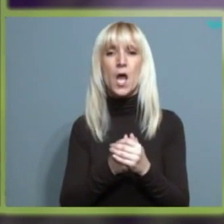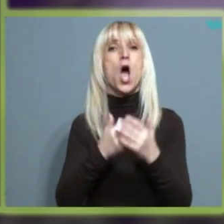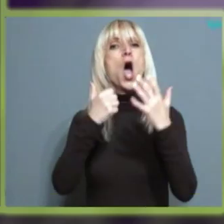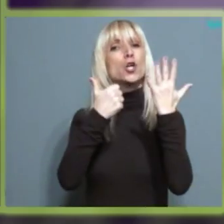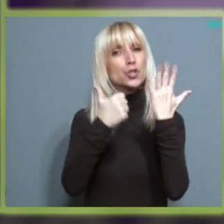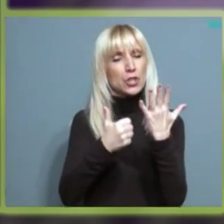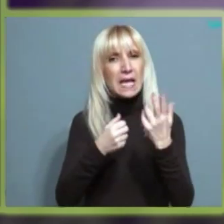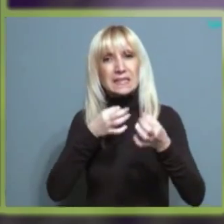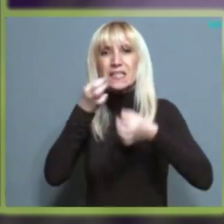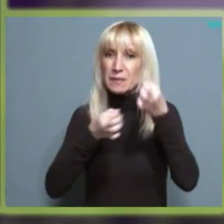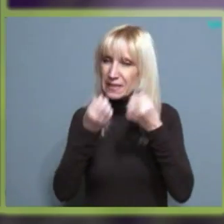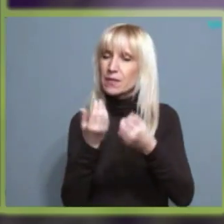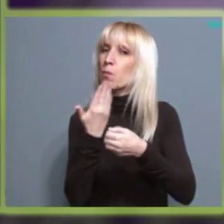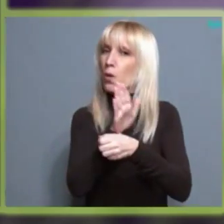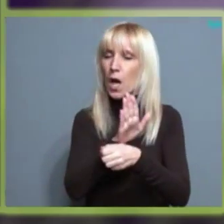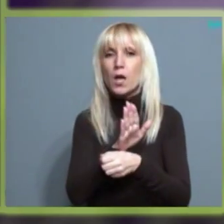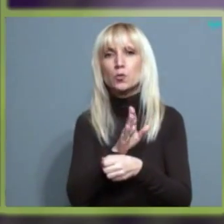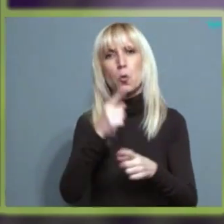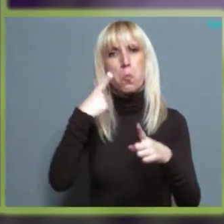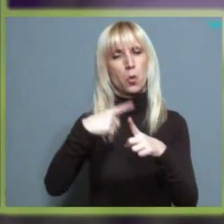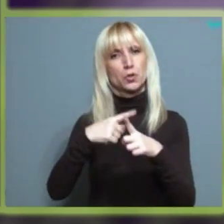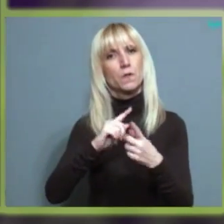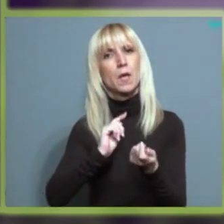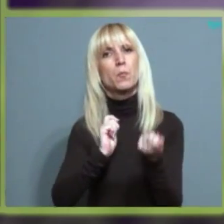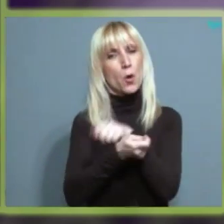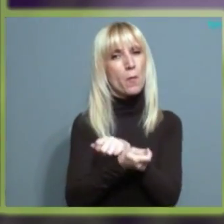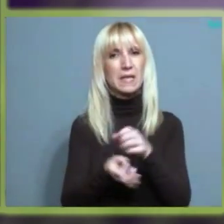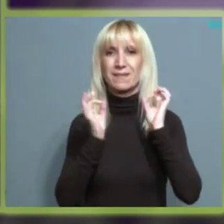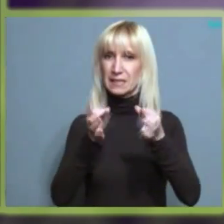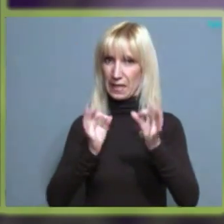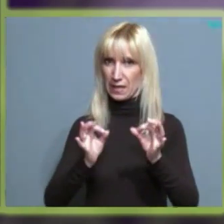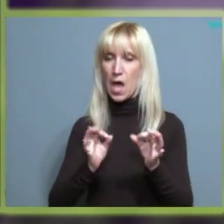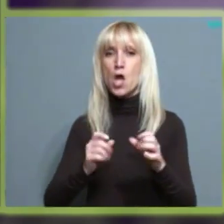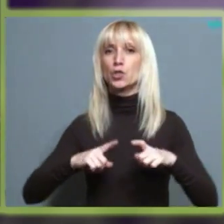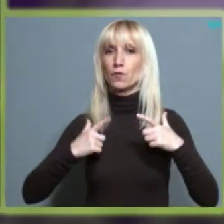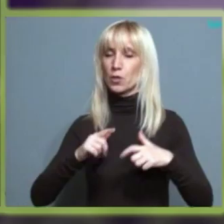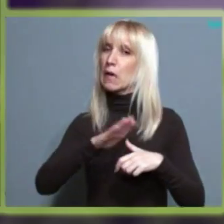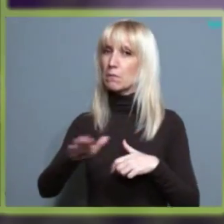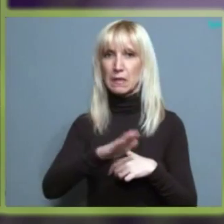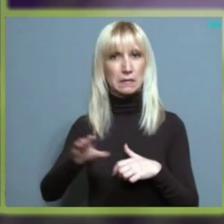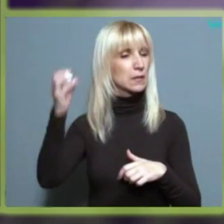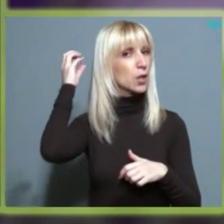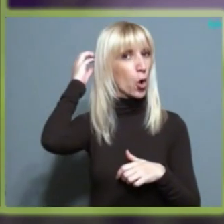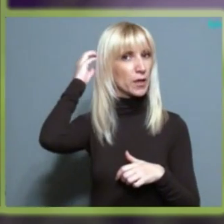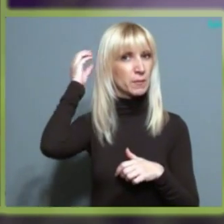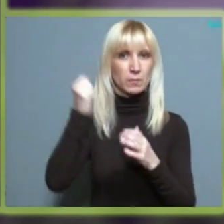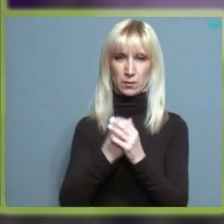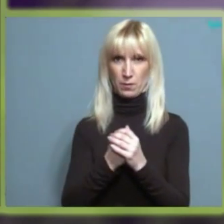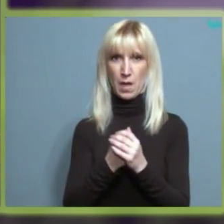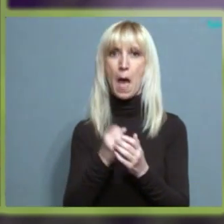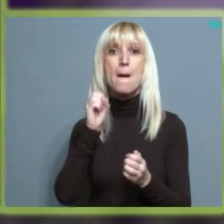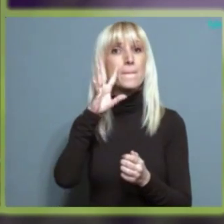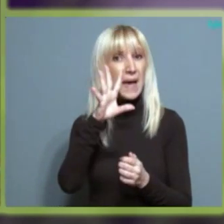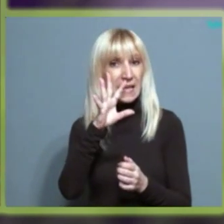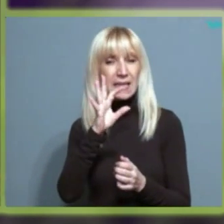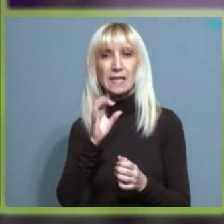Šest studija pokazuje pozitivne promjene u kvalitetu života kod dece sa kohlernim implantom. 15 studija pokazuje napredak